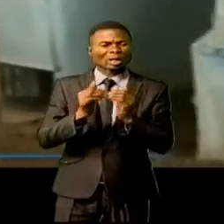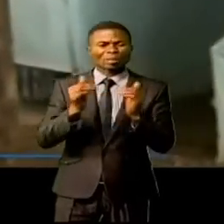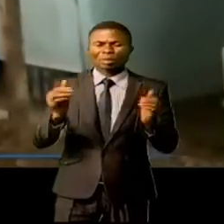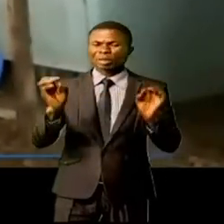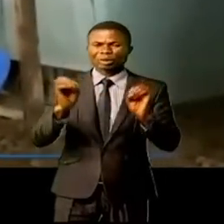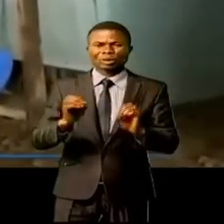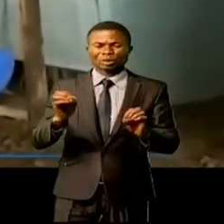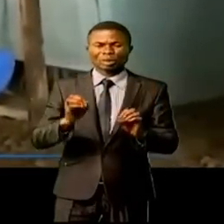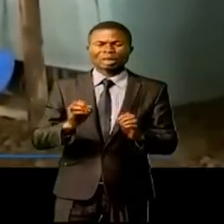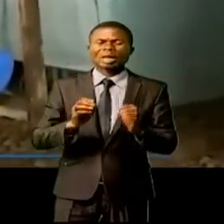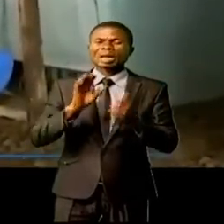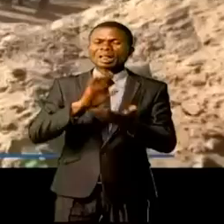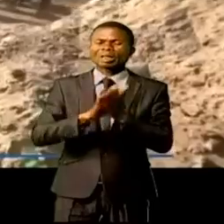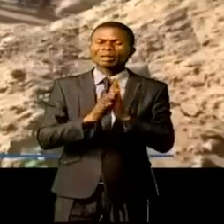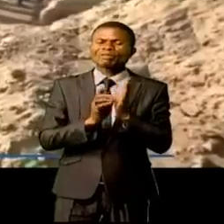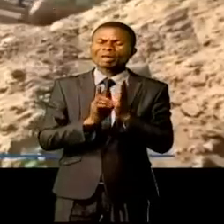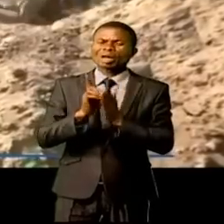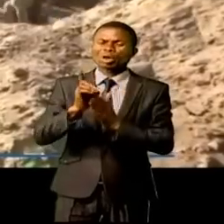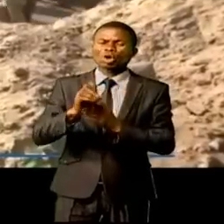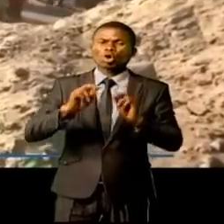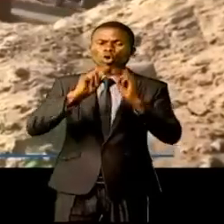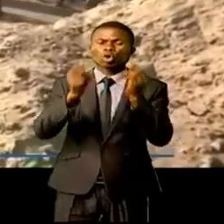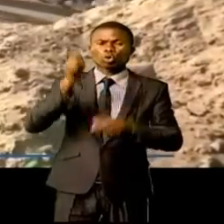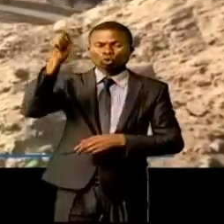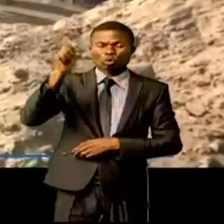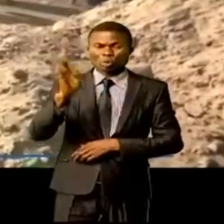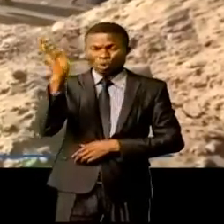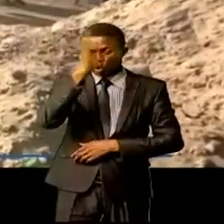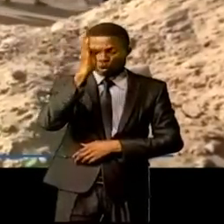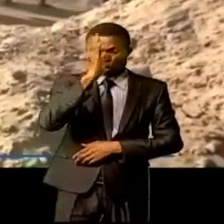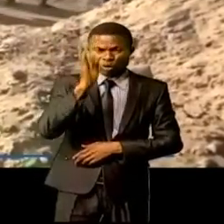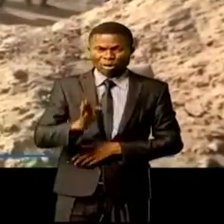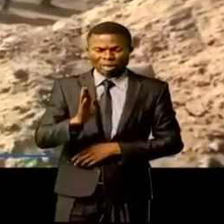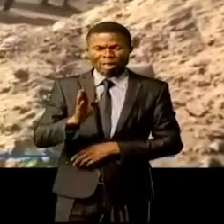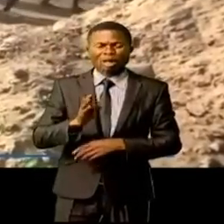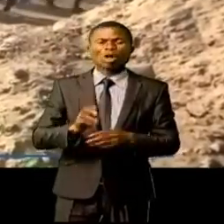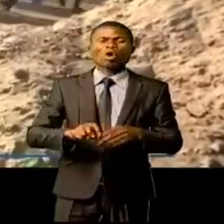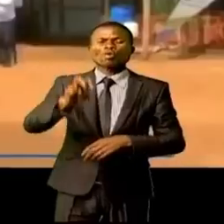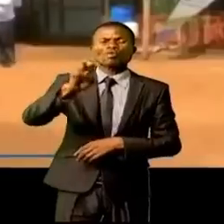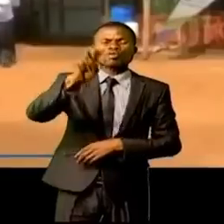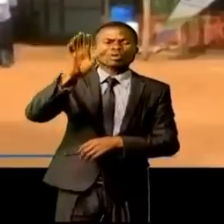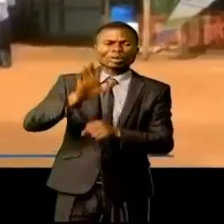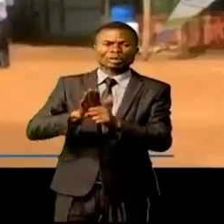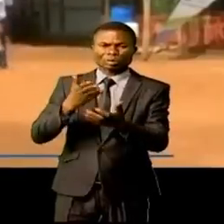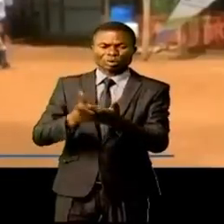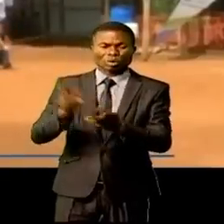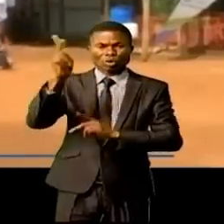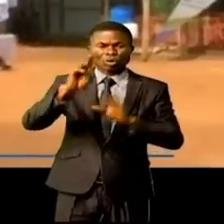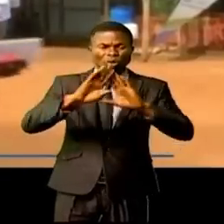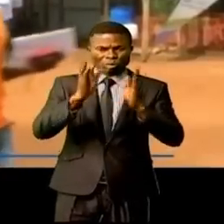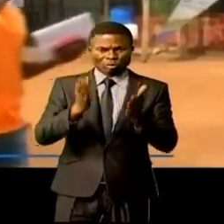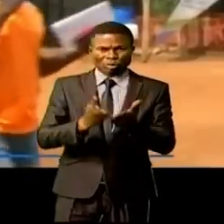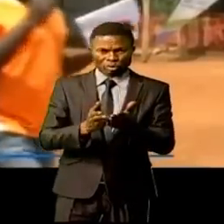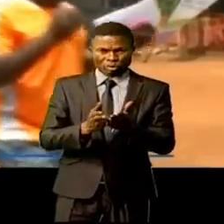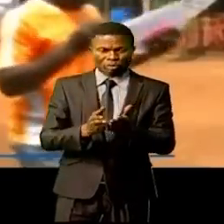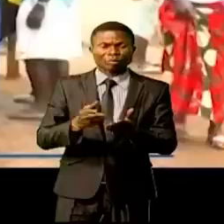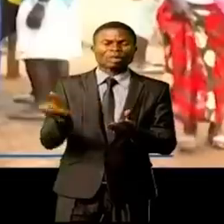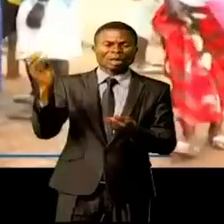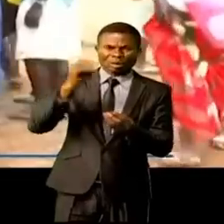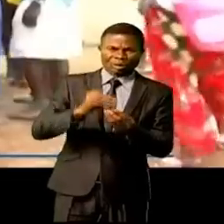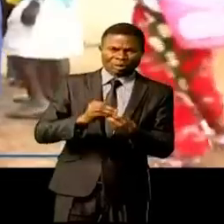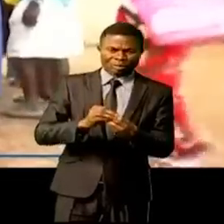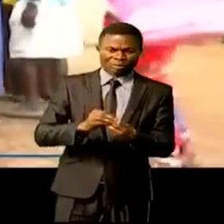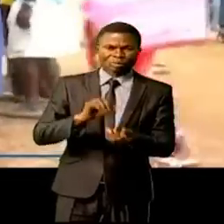et la montée en puissance de groupes armés terroristes, ont accru le déplacement forcé. Des populations, à cela s'ajoutent des